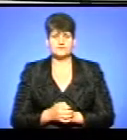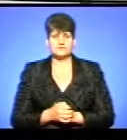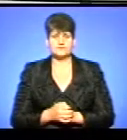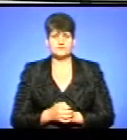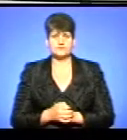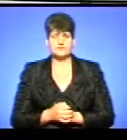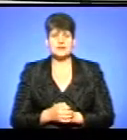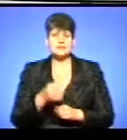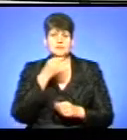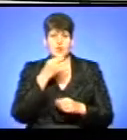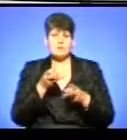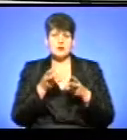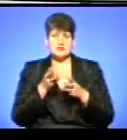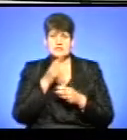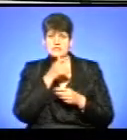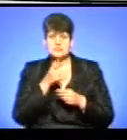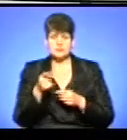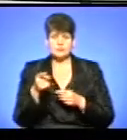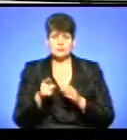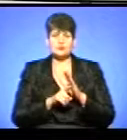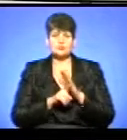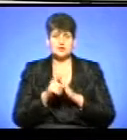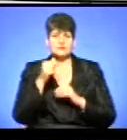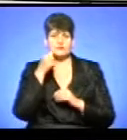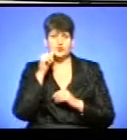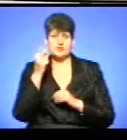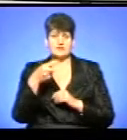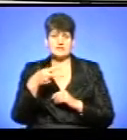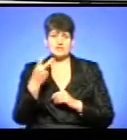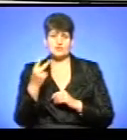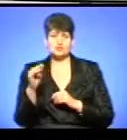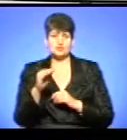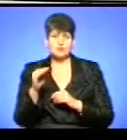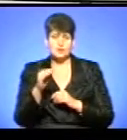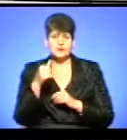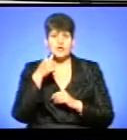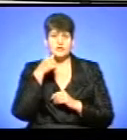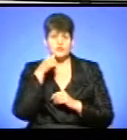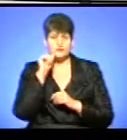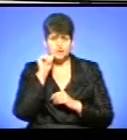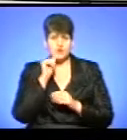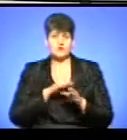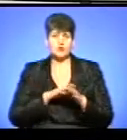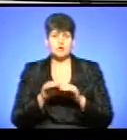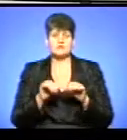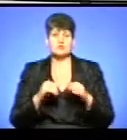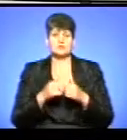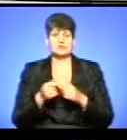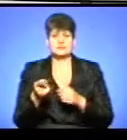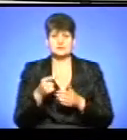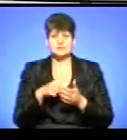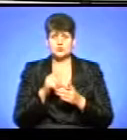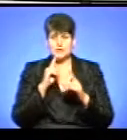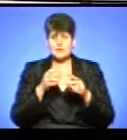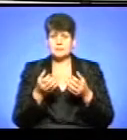Зазначу, опалювальний сезон у Тернополі розпочався вчора, 22 жовтня. Також вчора виконавчий комітет міської ради прийняв рішення